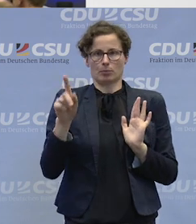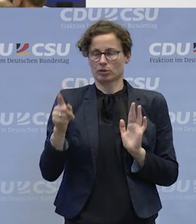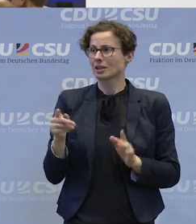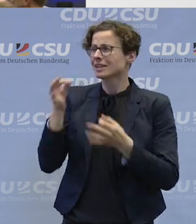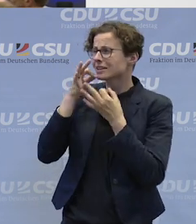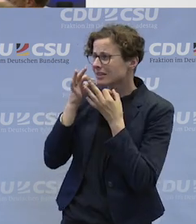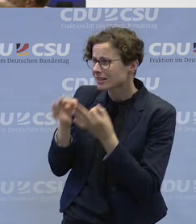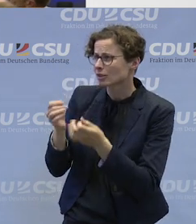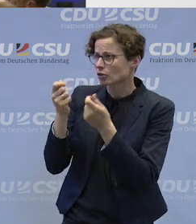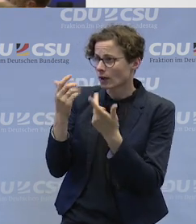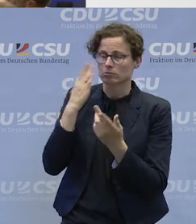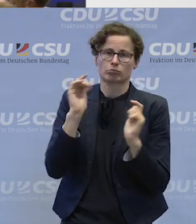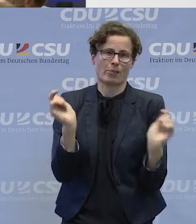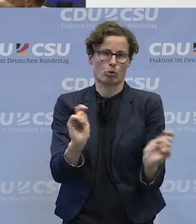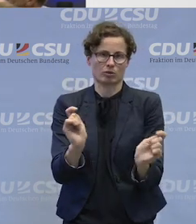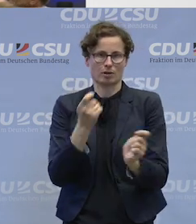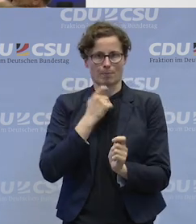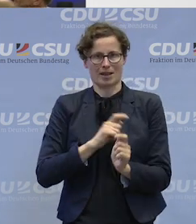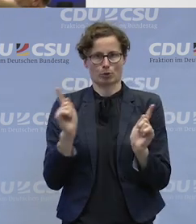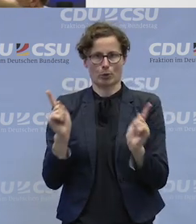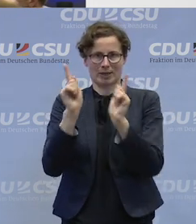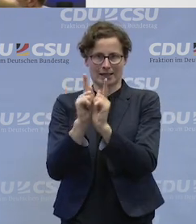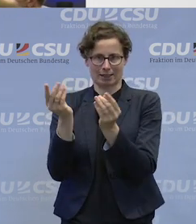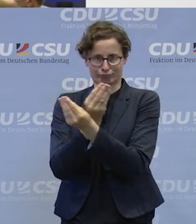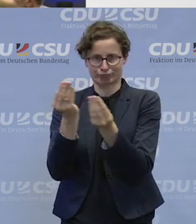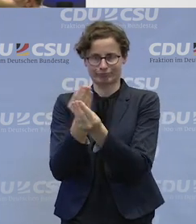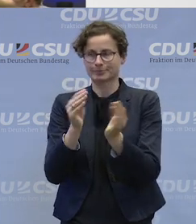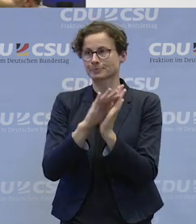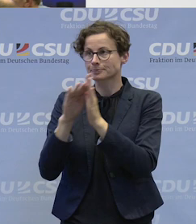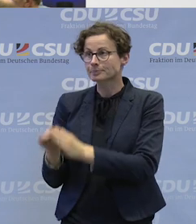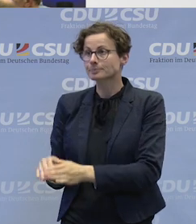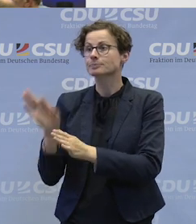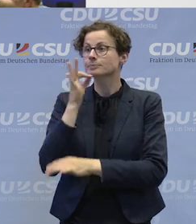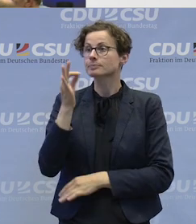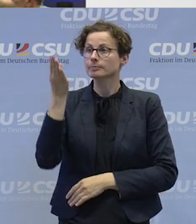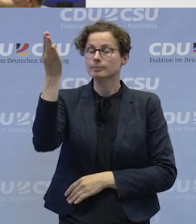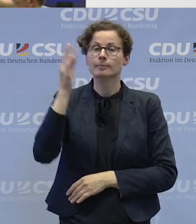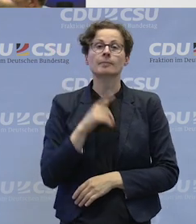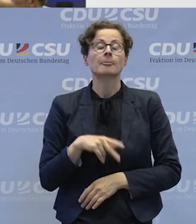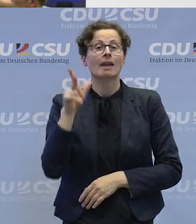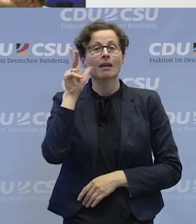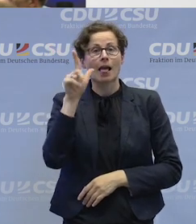sicherlich gleich noch im persönlichen Gespräch klären. Die nächste Frage, bitte. Ja, Ferdinand Giese,